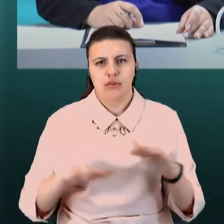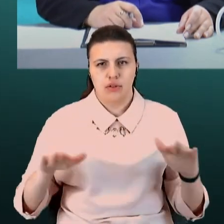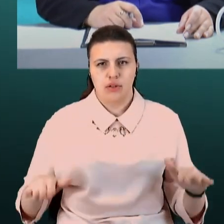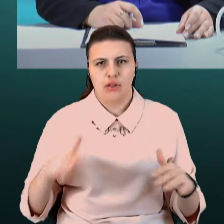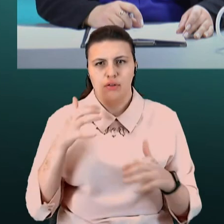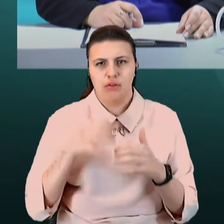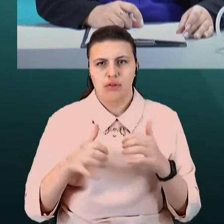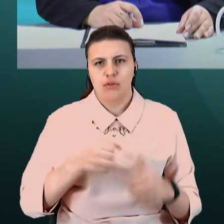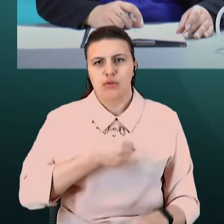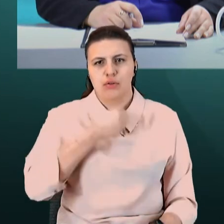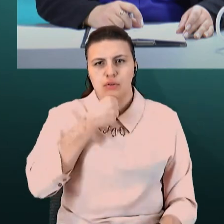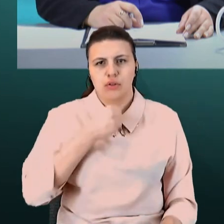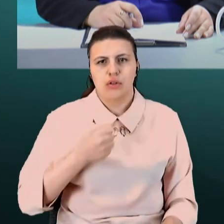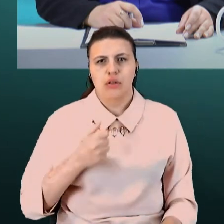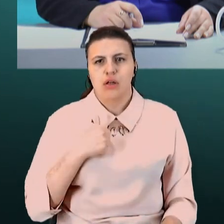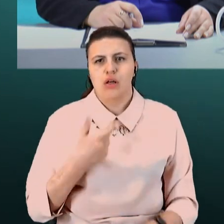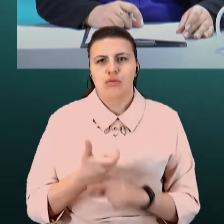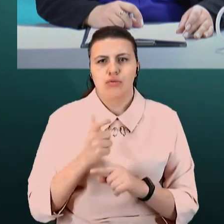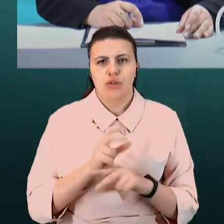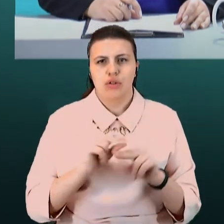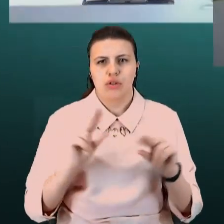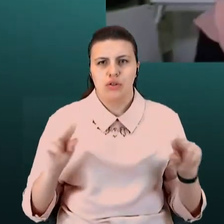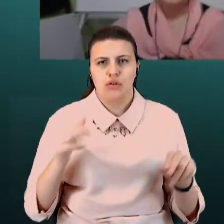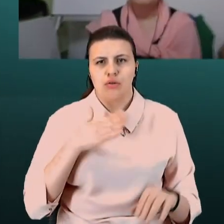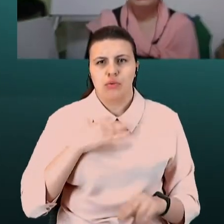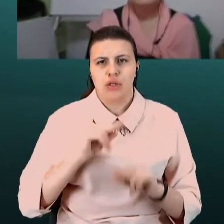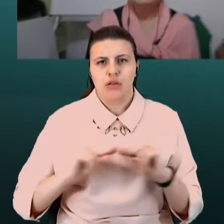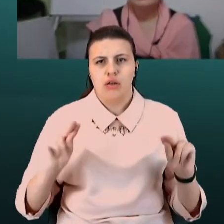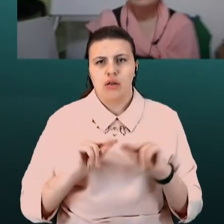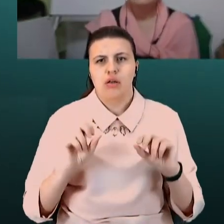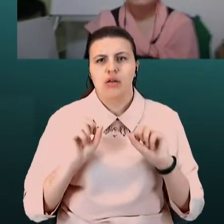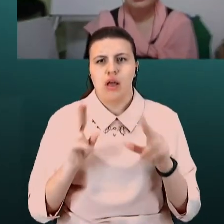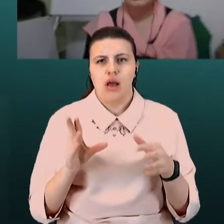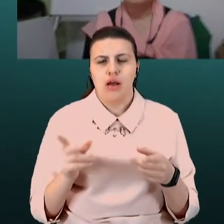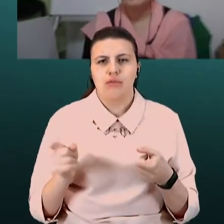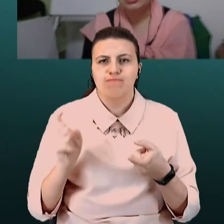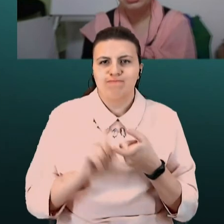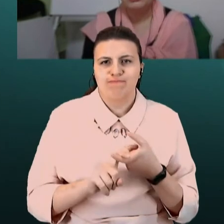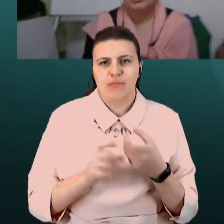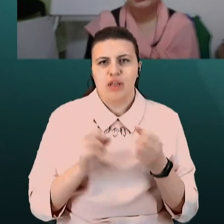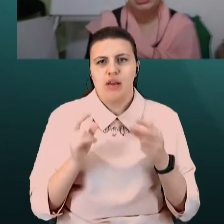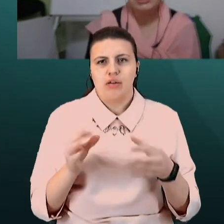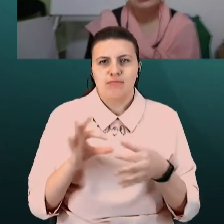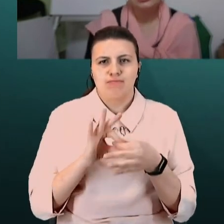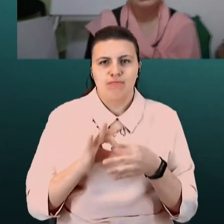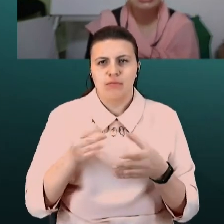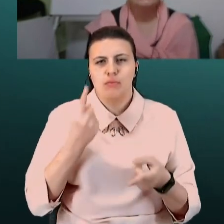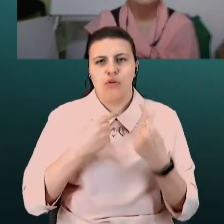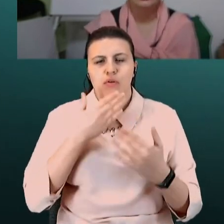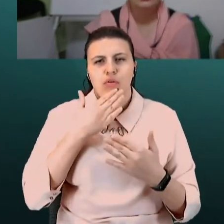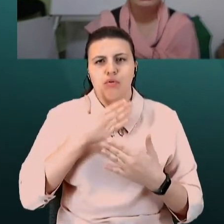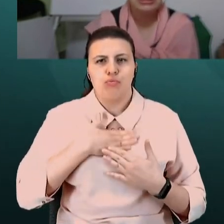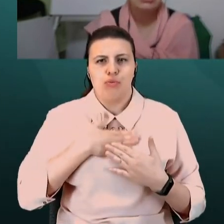дорослих, і я дуже щаслива, що мій тренінг, як прищепити, або для тих дітей, які вже старші, як повернути їм любов до читання, я дуже